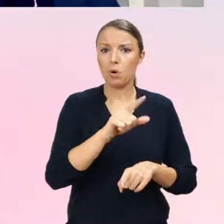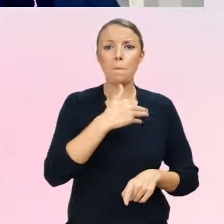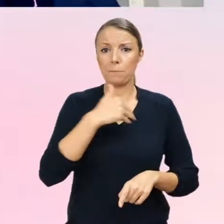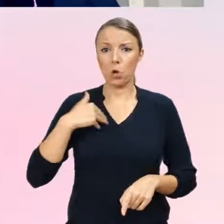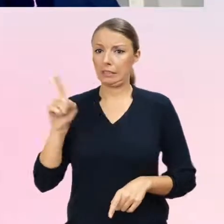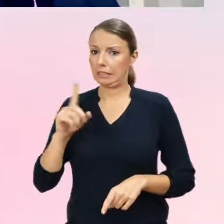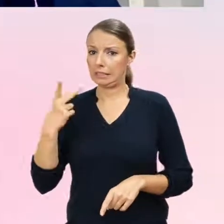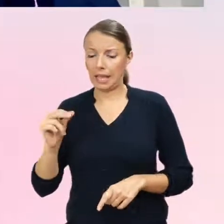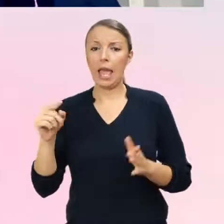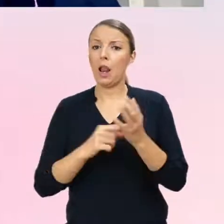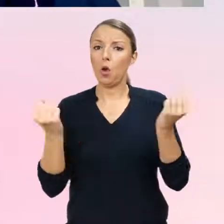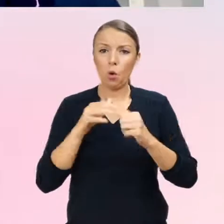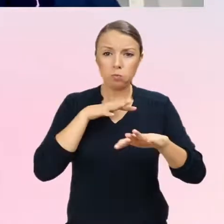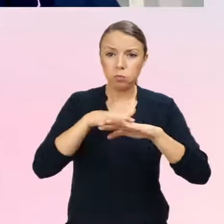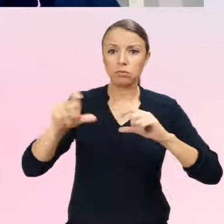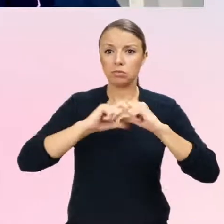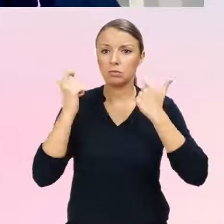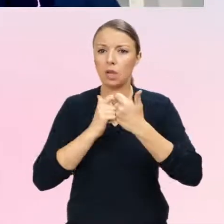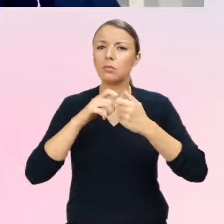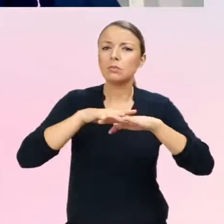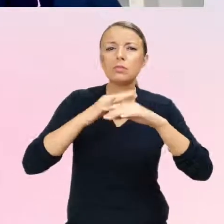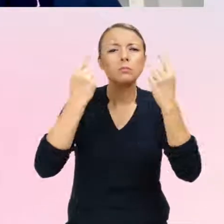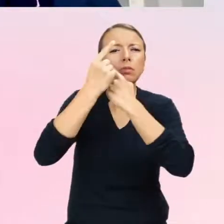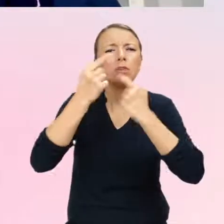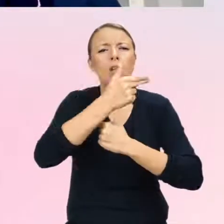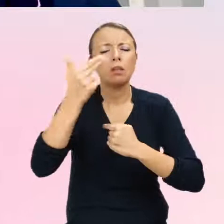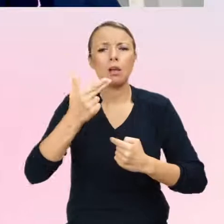ogóle na cały system myślenia o transpłciowości.